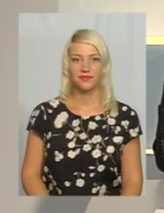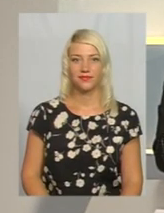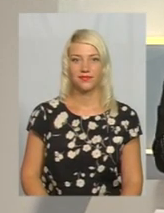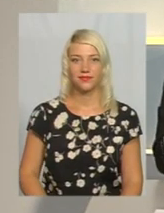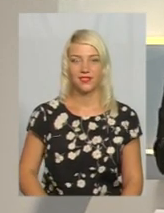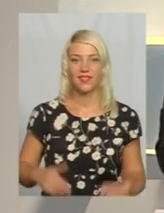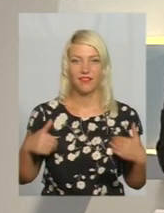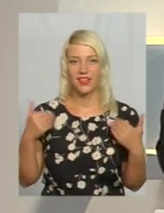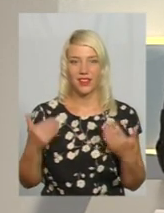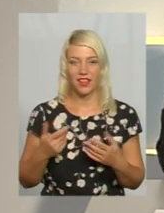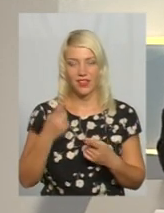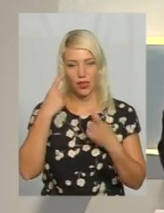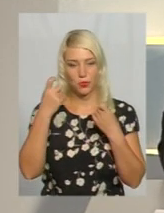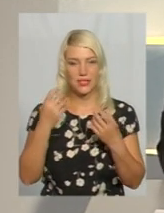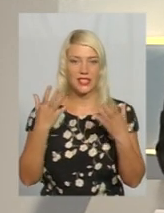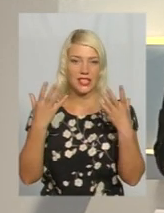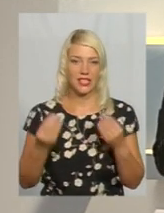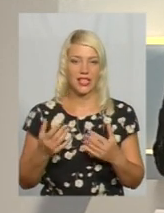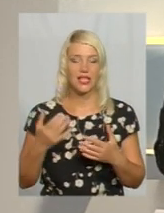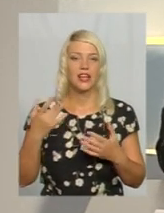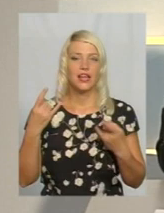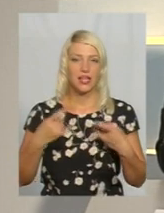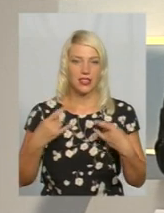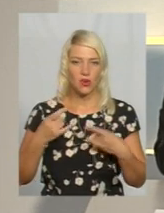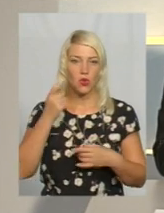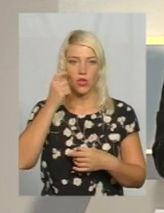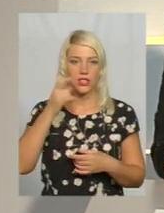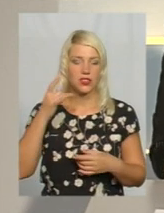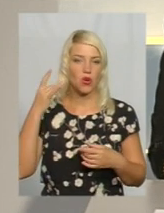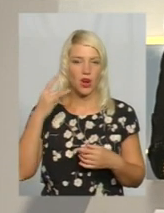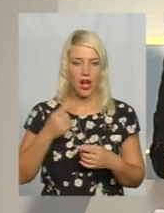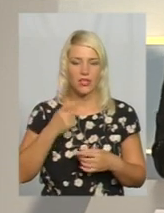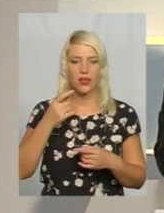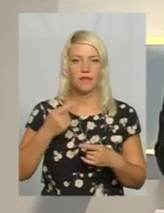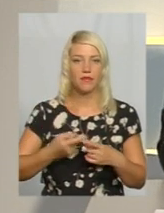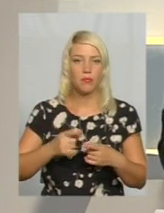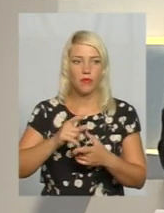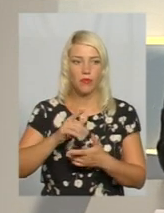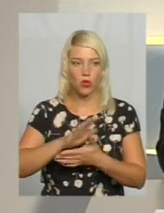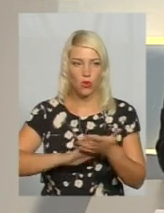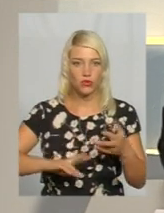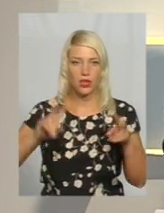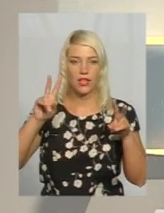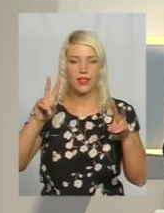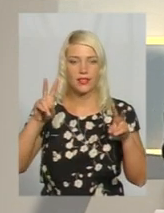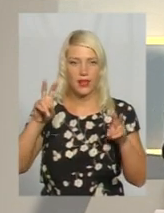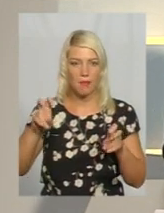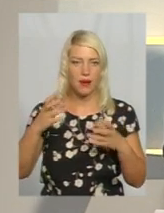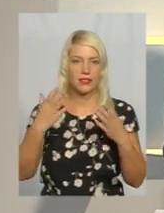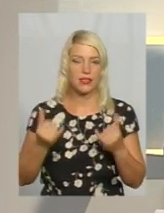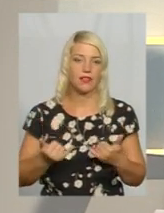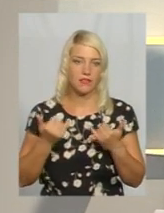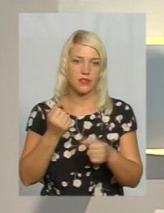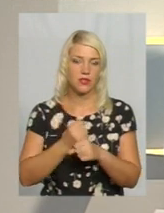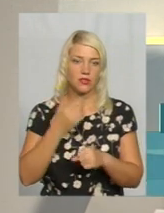Мої вітання. Інформаційний день на Суспільному та Українському радіоподілляцентр продовжує тема дня. У студії працює для вас